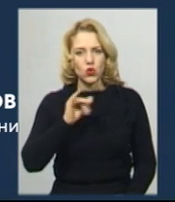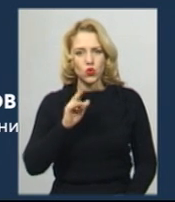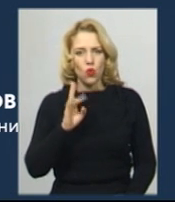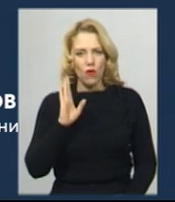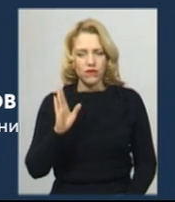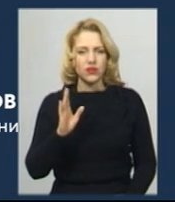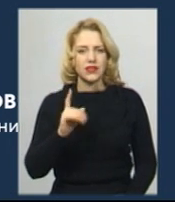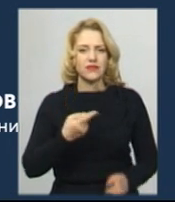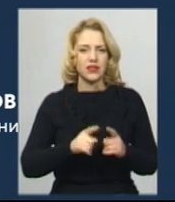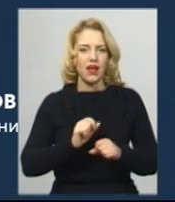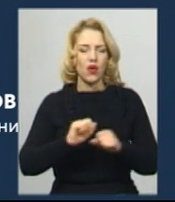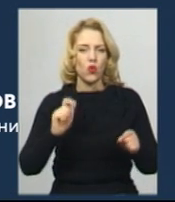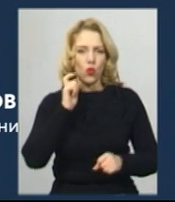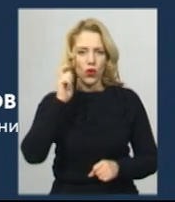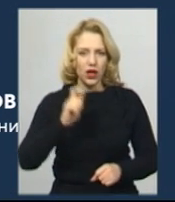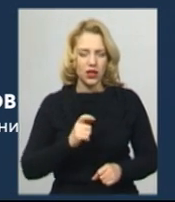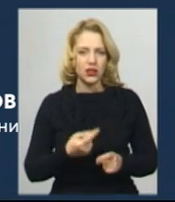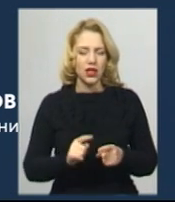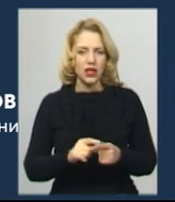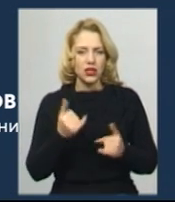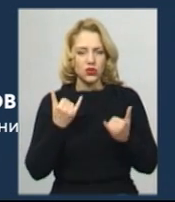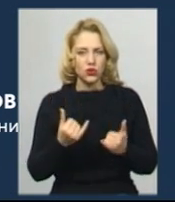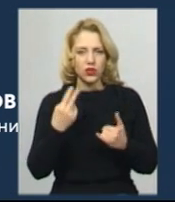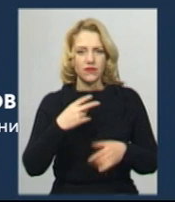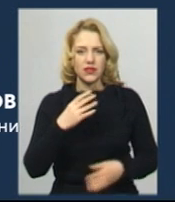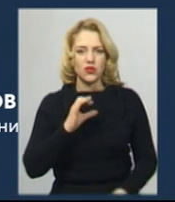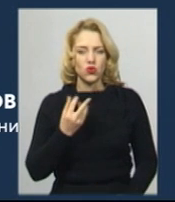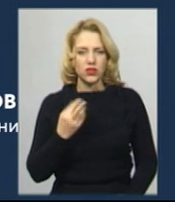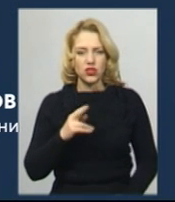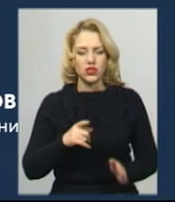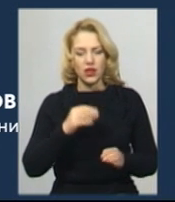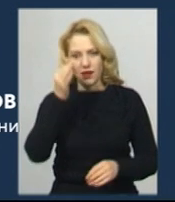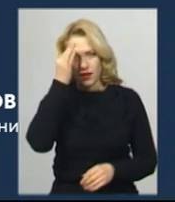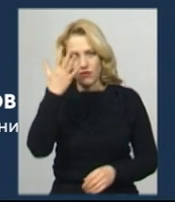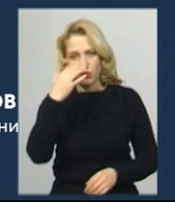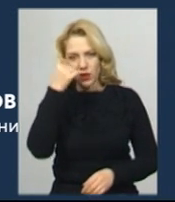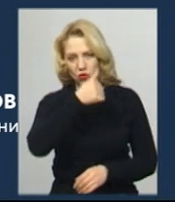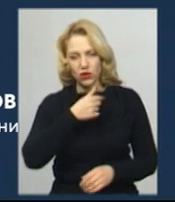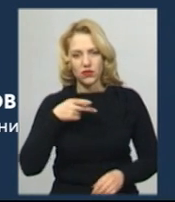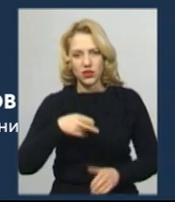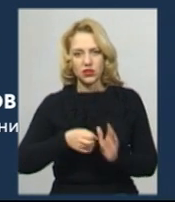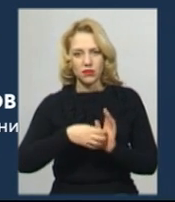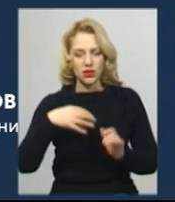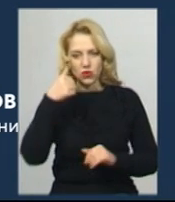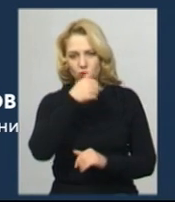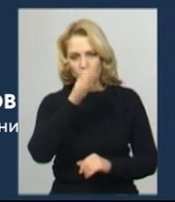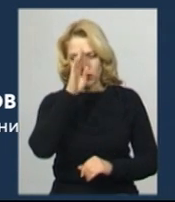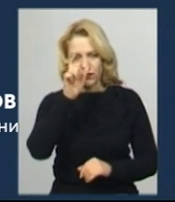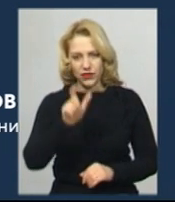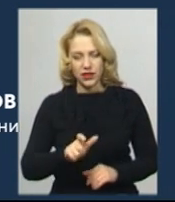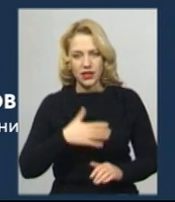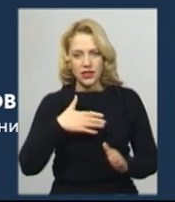герої України, саме сьогодні, 20 січня, рівно п'ять років тому, 2015 році, він